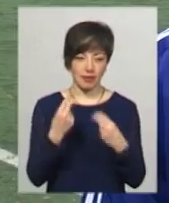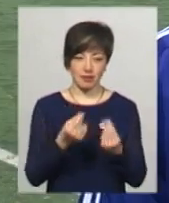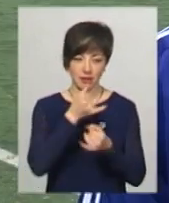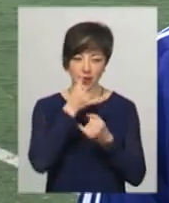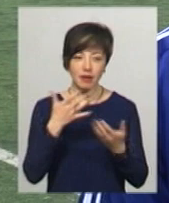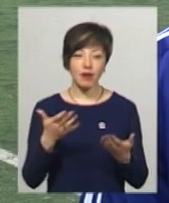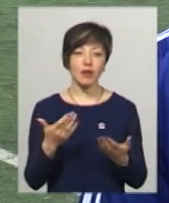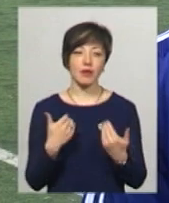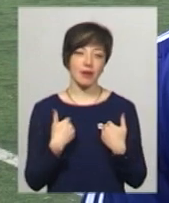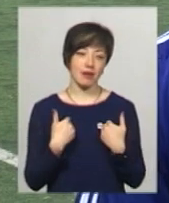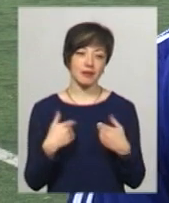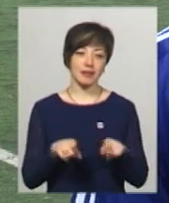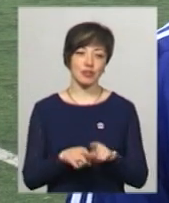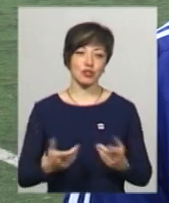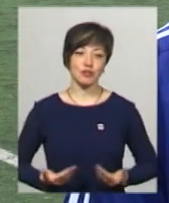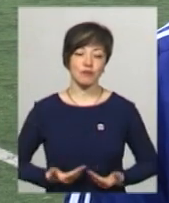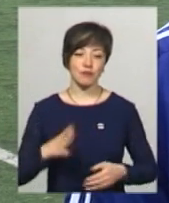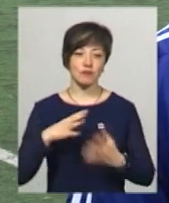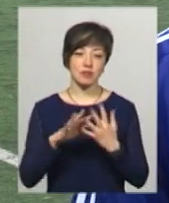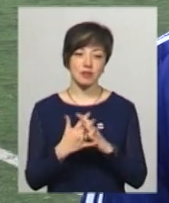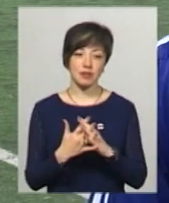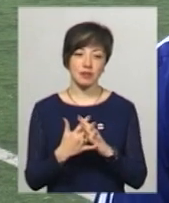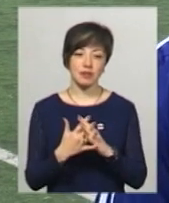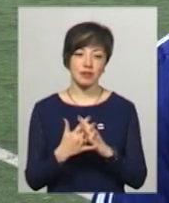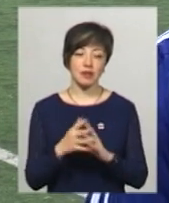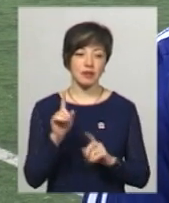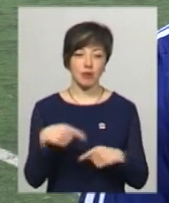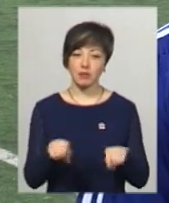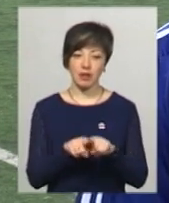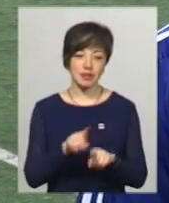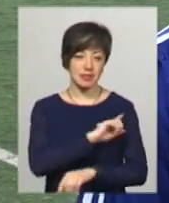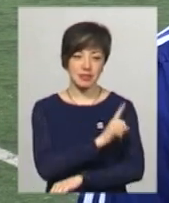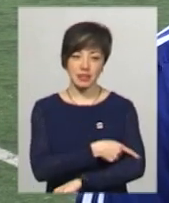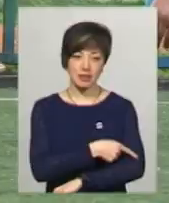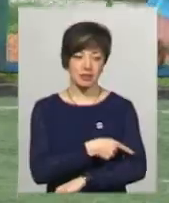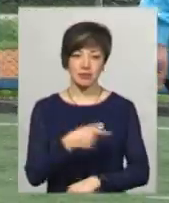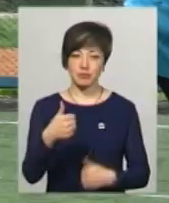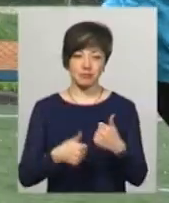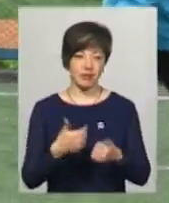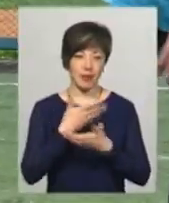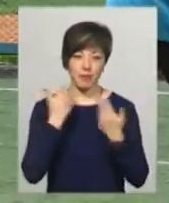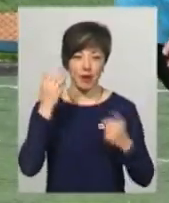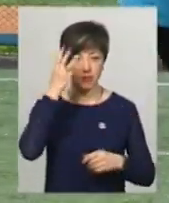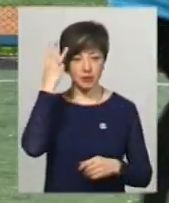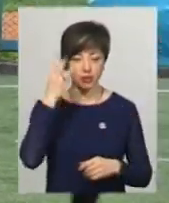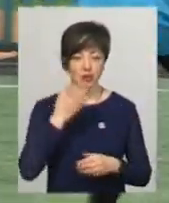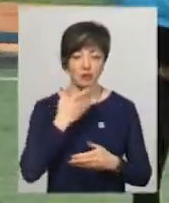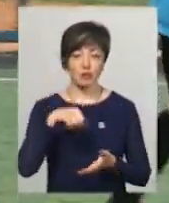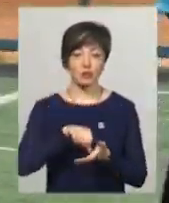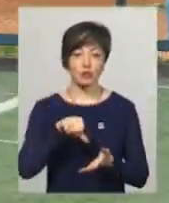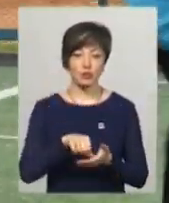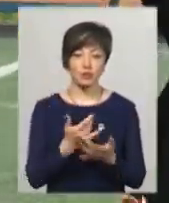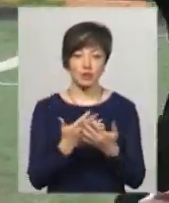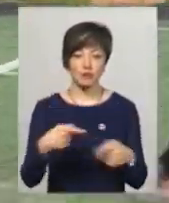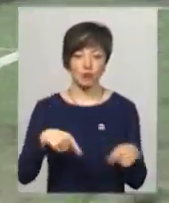ну так як я живу вже в селі, то там таких сильних турнірів немає. Хмельничан Ген Іван часто бере участь у